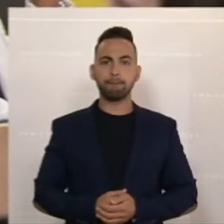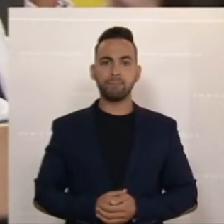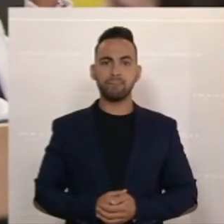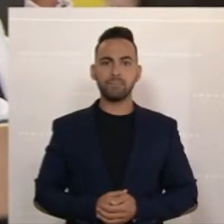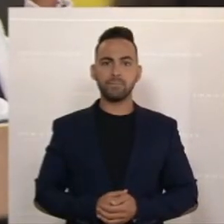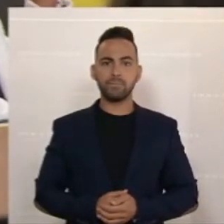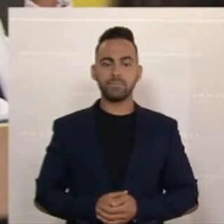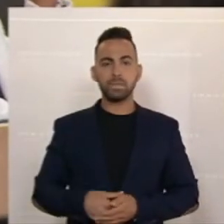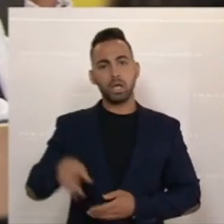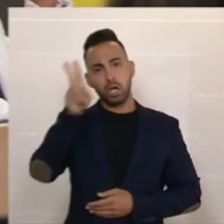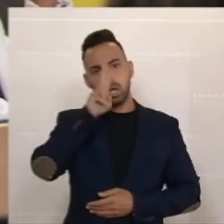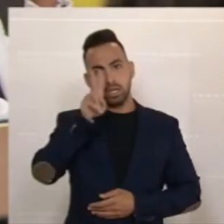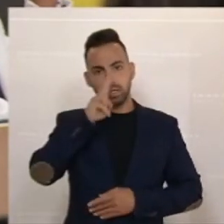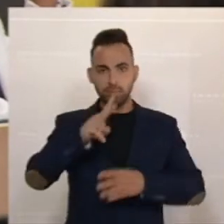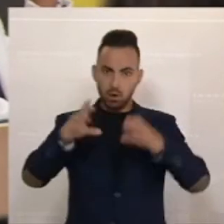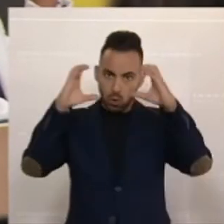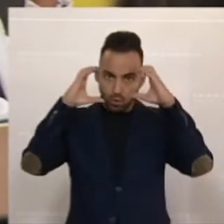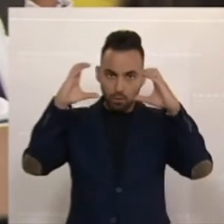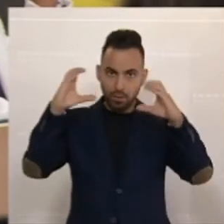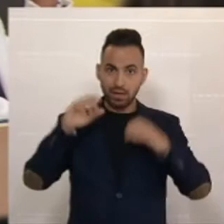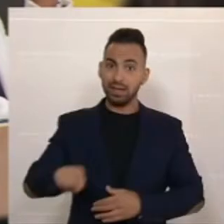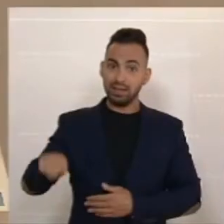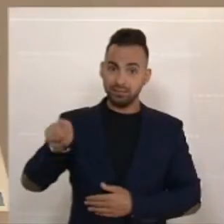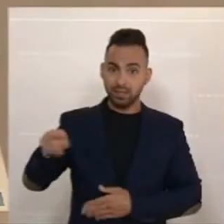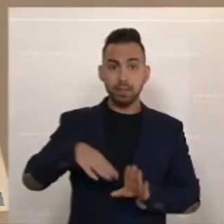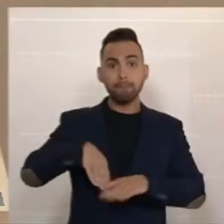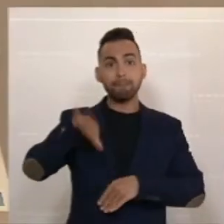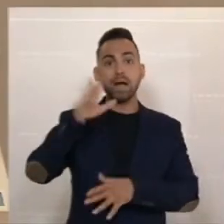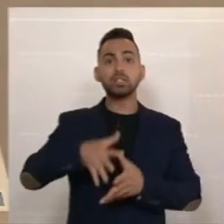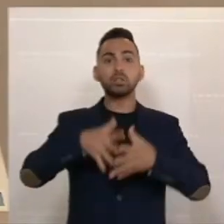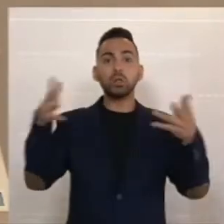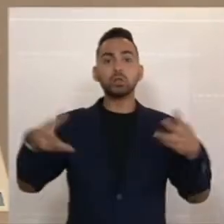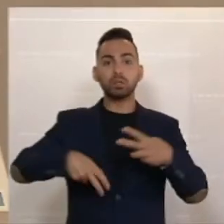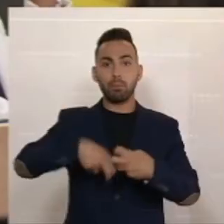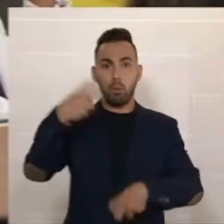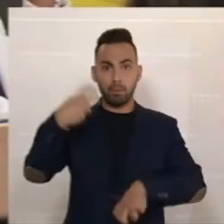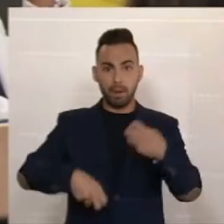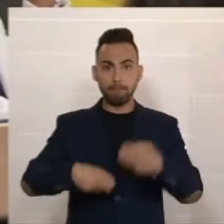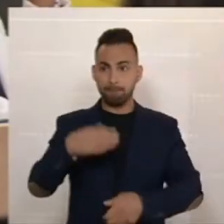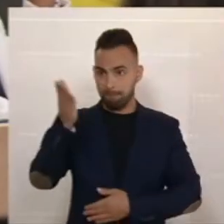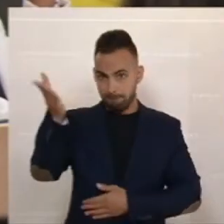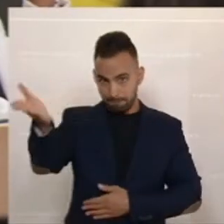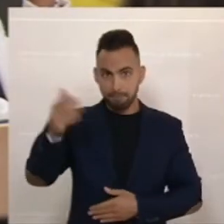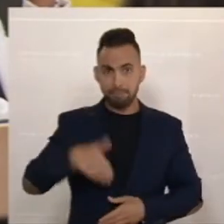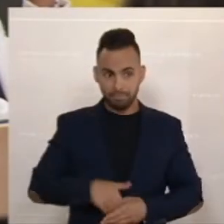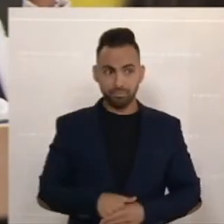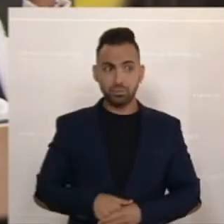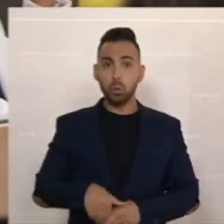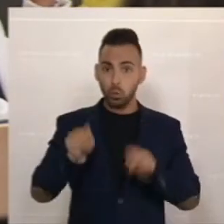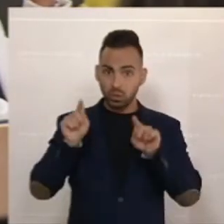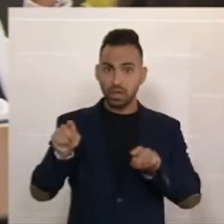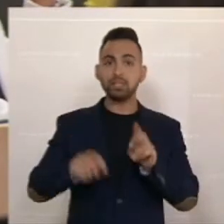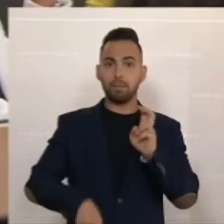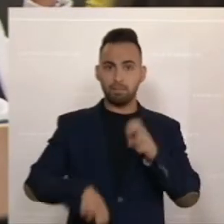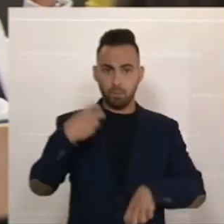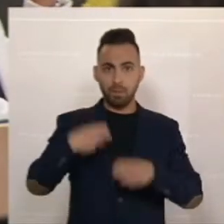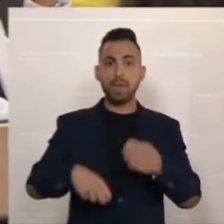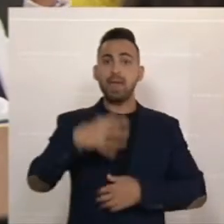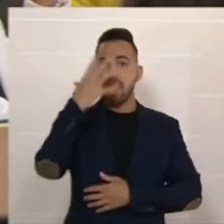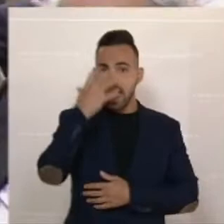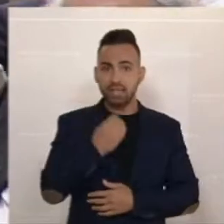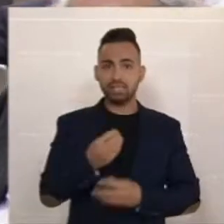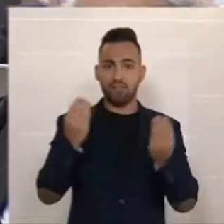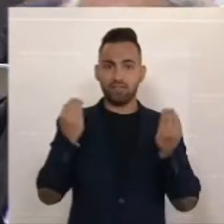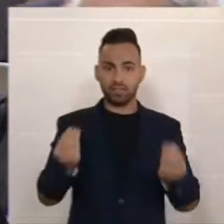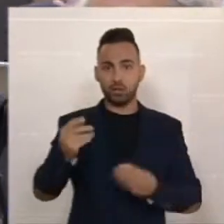Liebe ÖVP, das ist das größte Problem Österreichs seit Jahrzehnten. Und ich erwarte von Ihnen eine Ernsthaftigkeit und